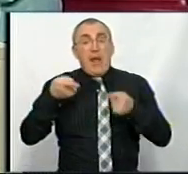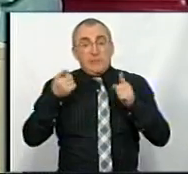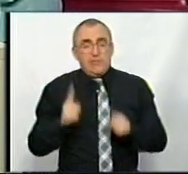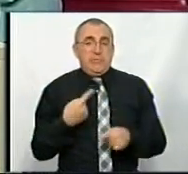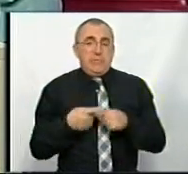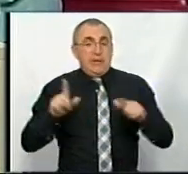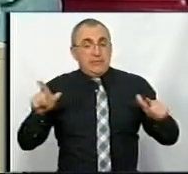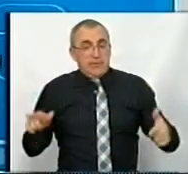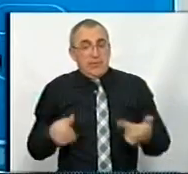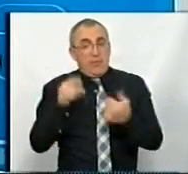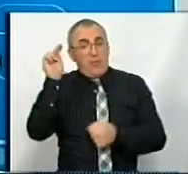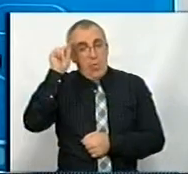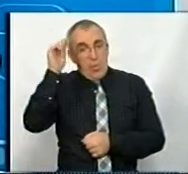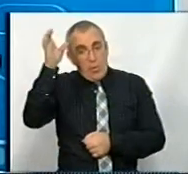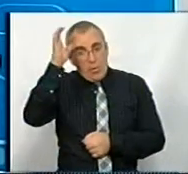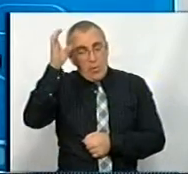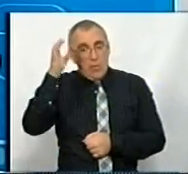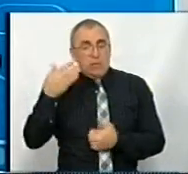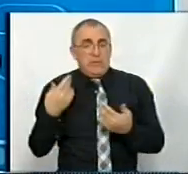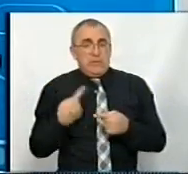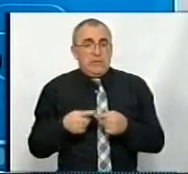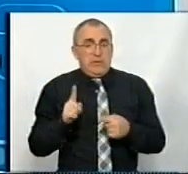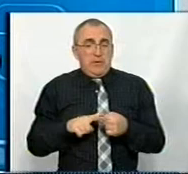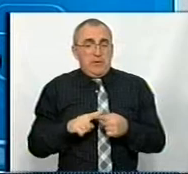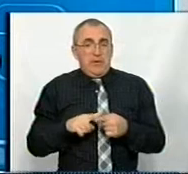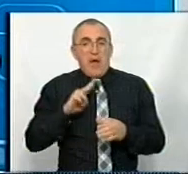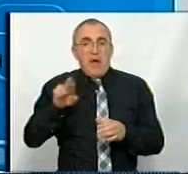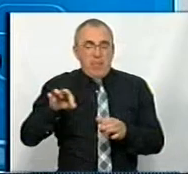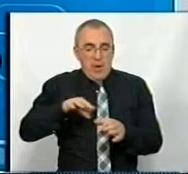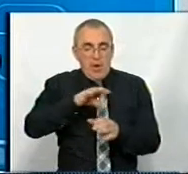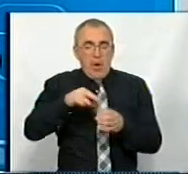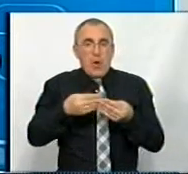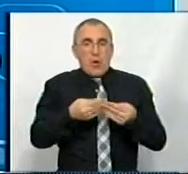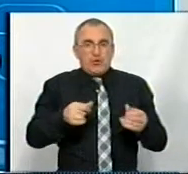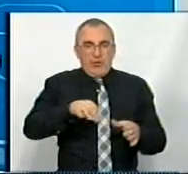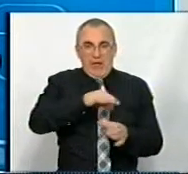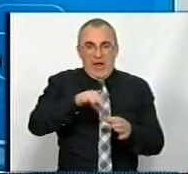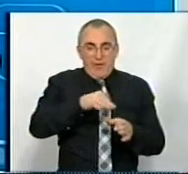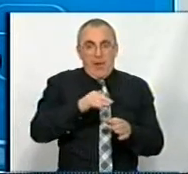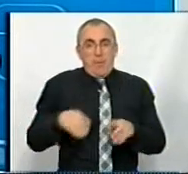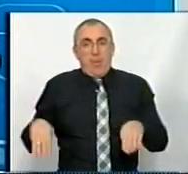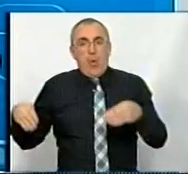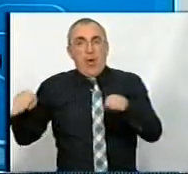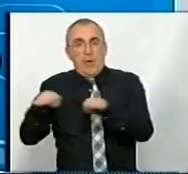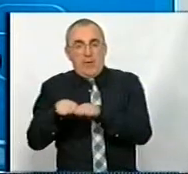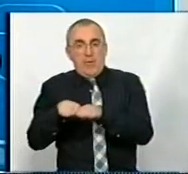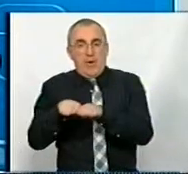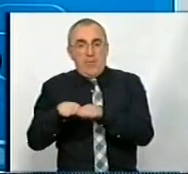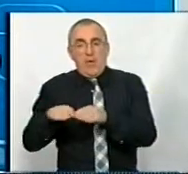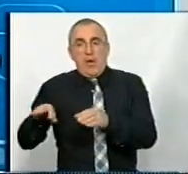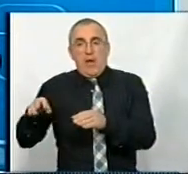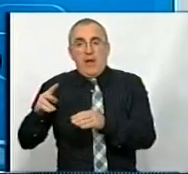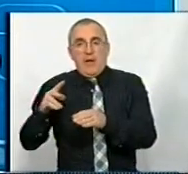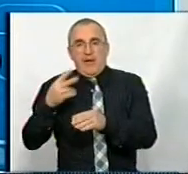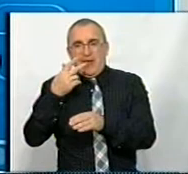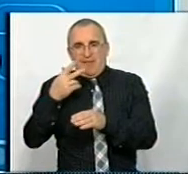дистанційна освіта – це як розчинний кавовий напій, порівняно із класичною кавою.